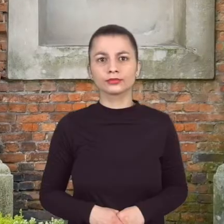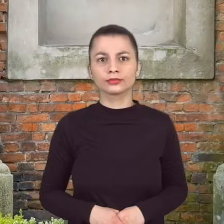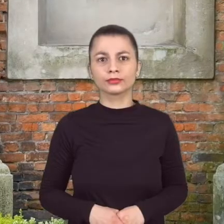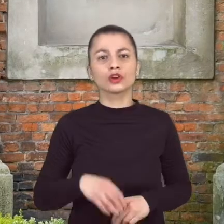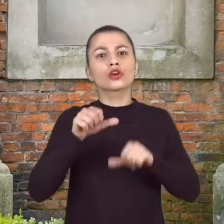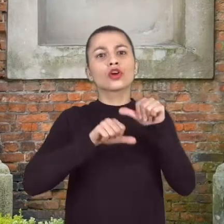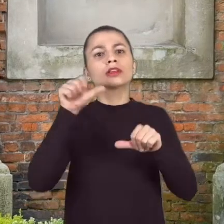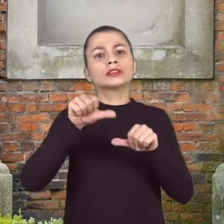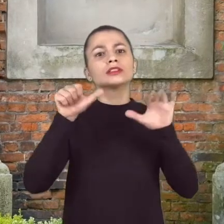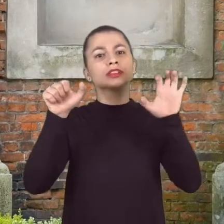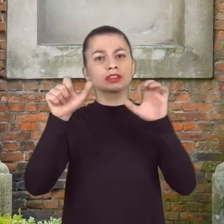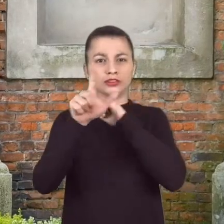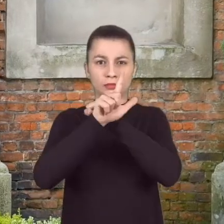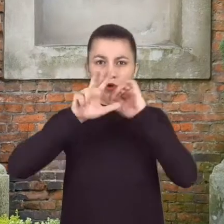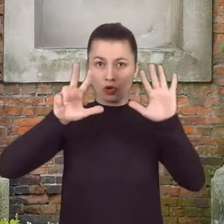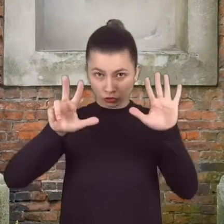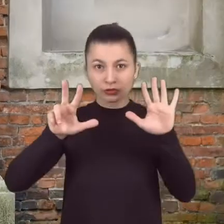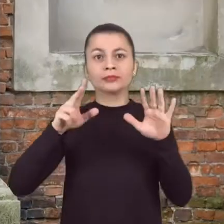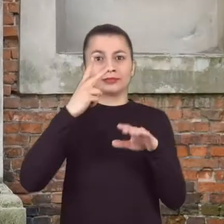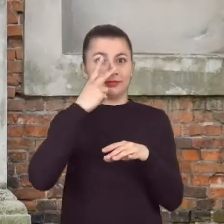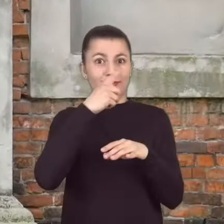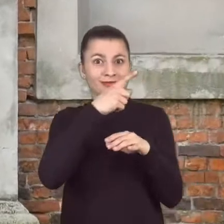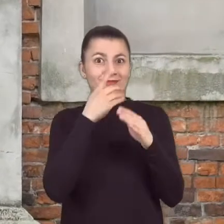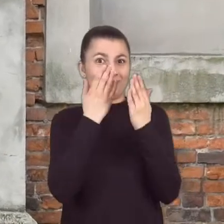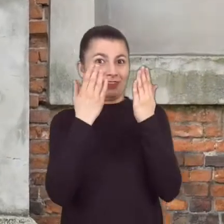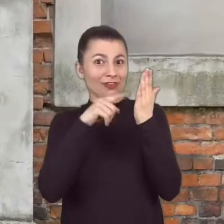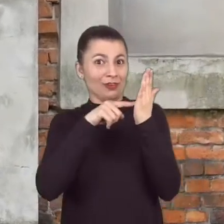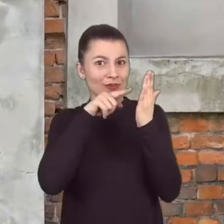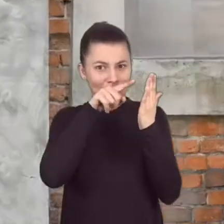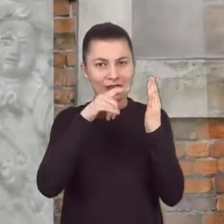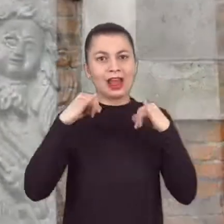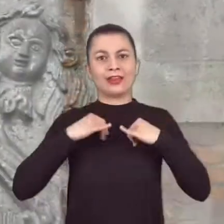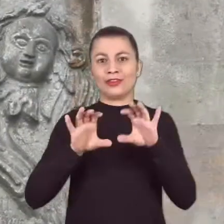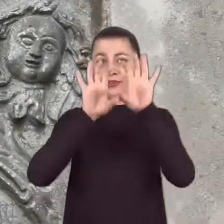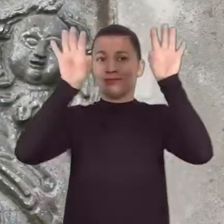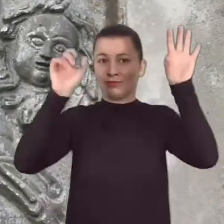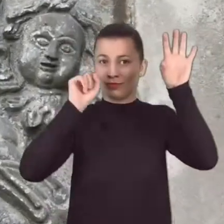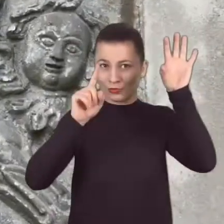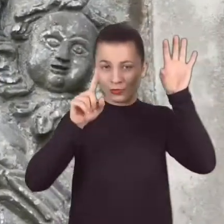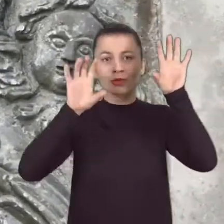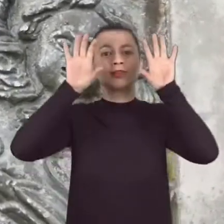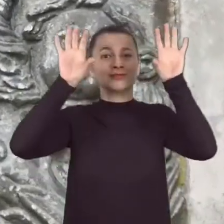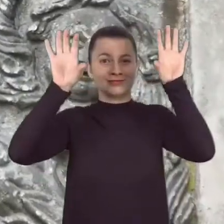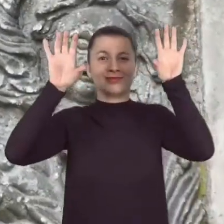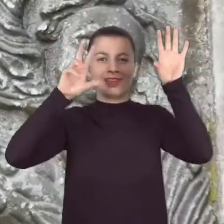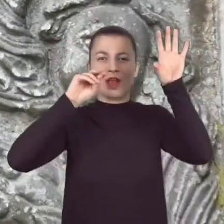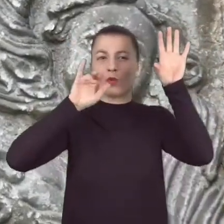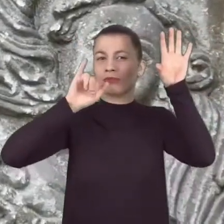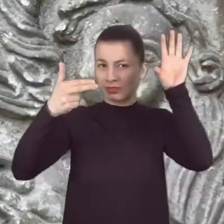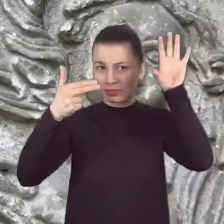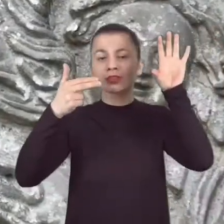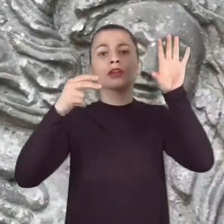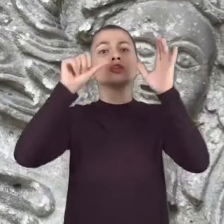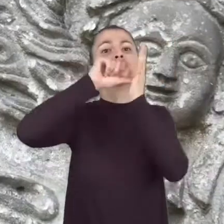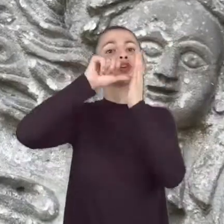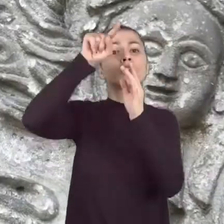Uskrzydlone cherubiny wieńczą płytę pochodzącą z 1678 roku. Umieszczono je po obu